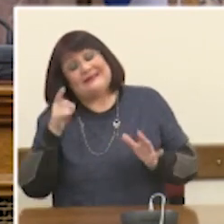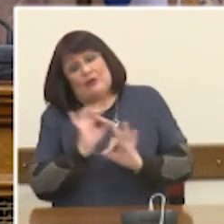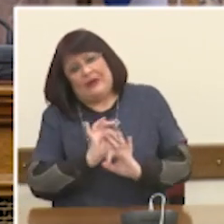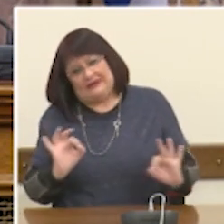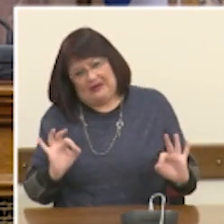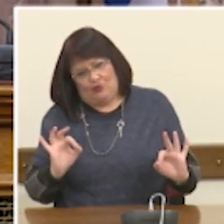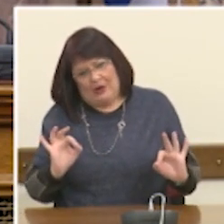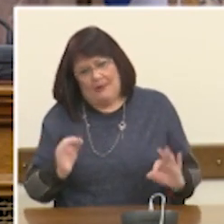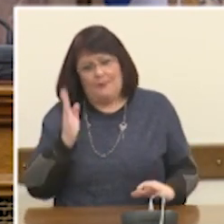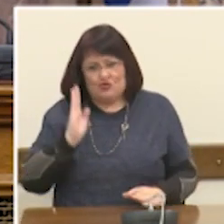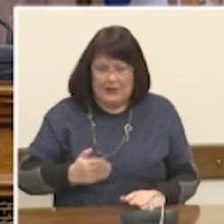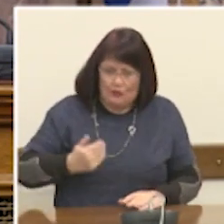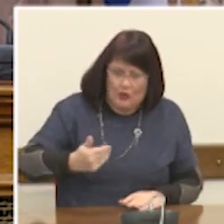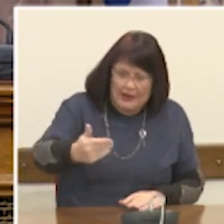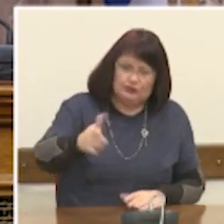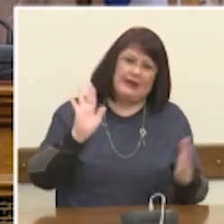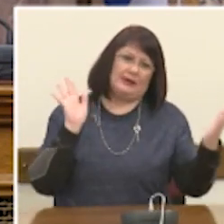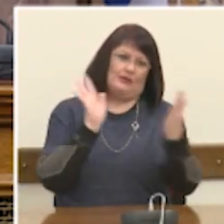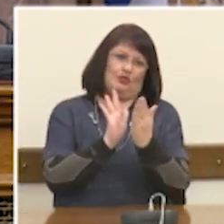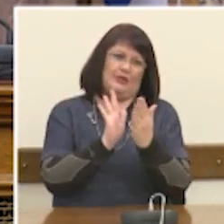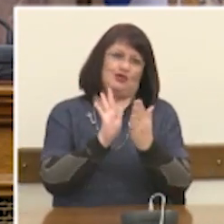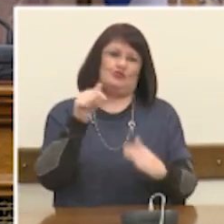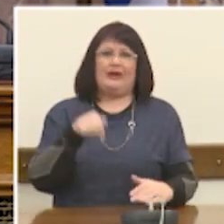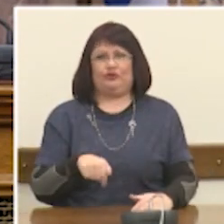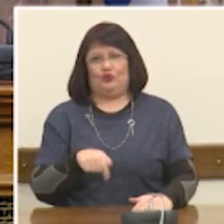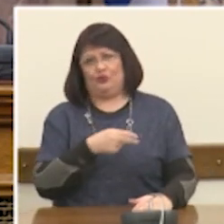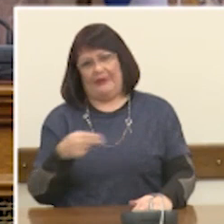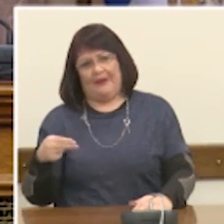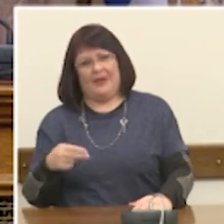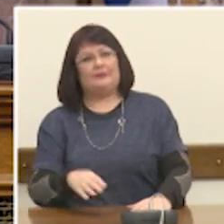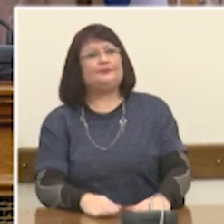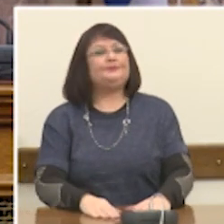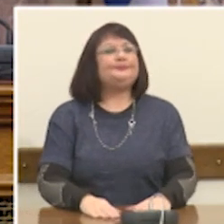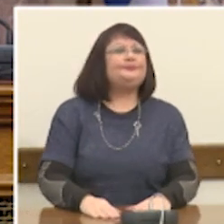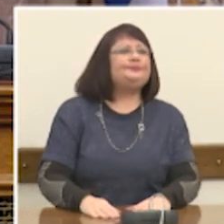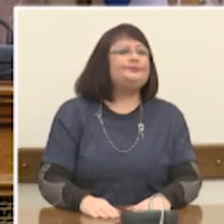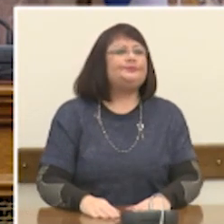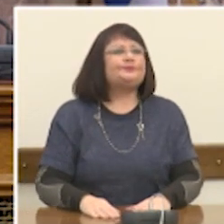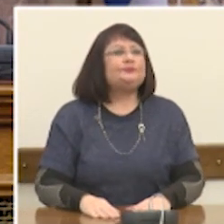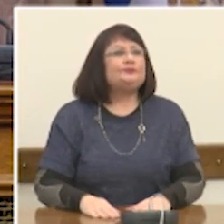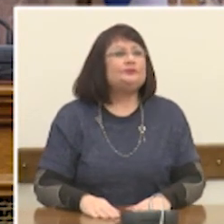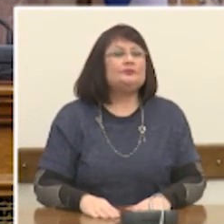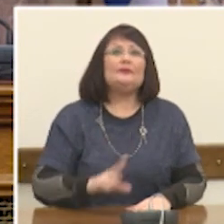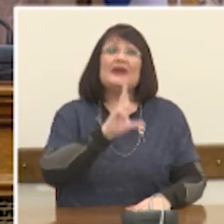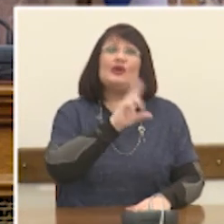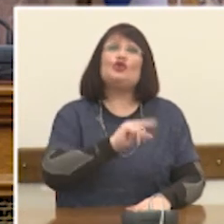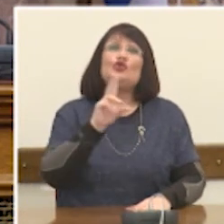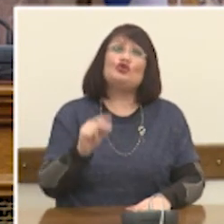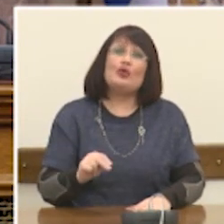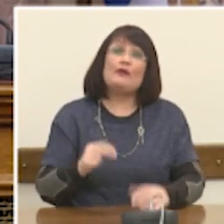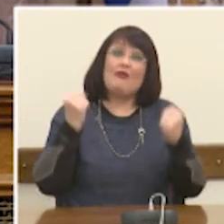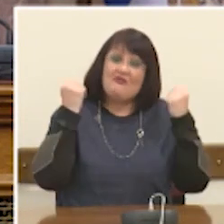μπορέσουμε να αντιμετωπίσουμε αυτή την πρόκληση στο μέλλον. Το ίδιο ισχύει για την απαρθρακοποίηση της βαρειάζης μηχανίας